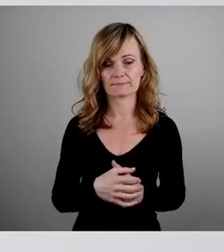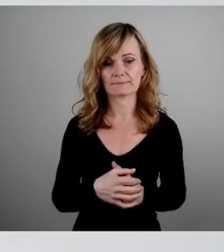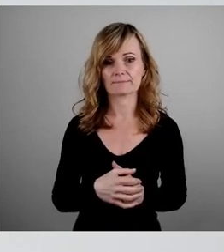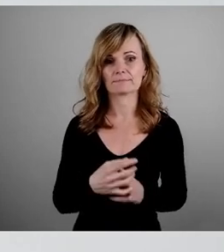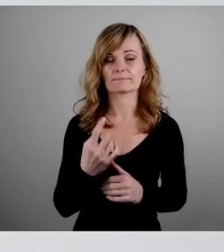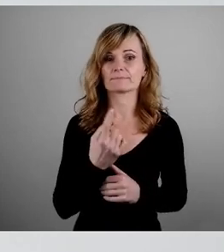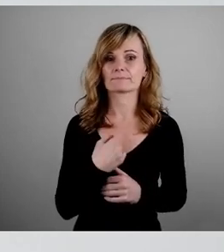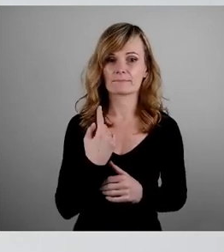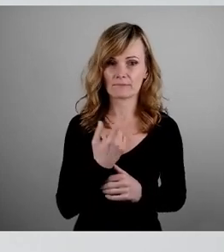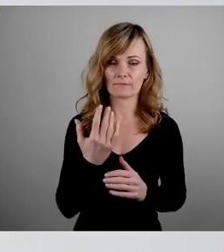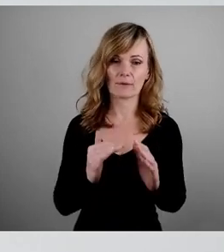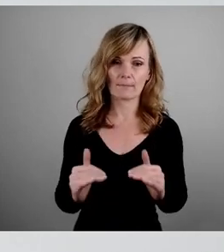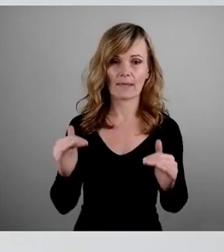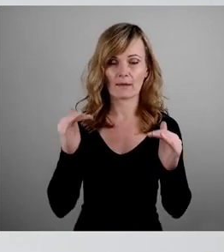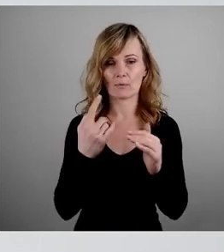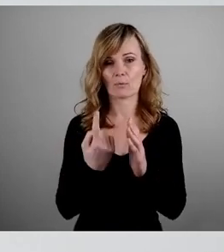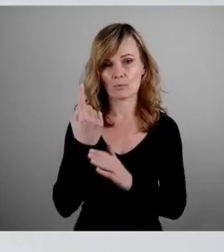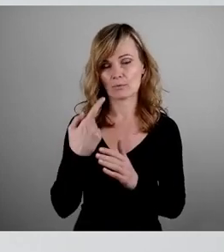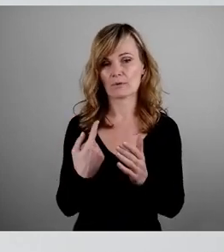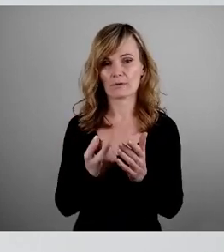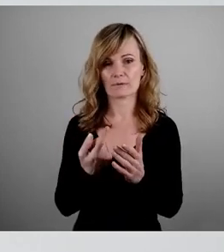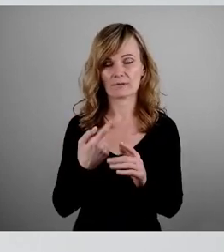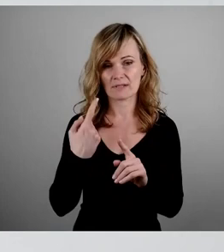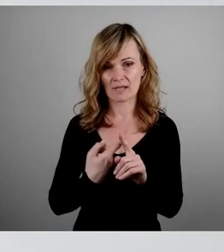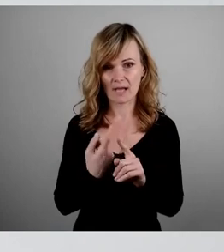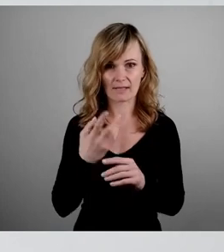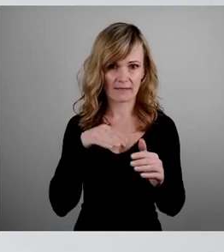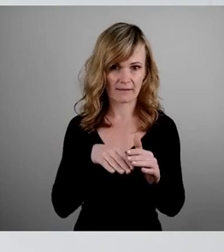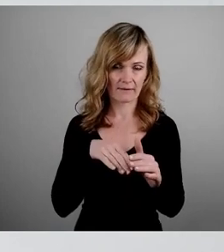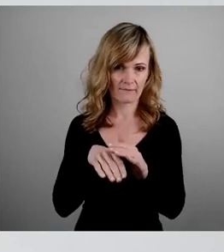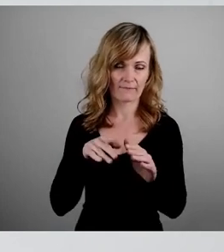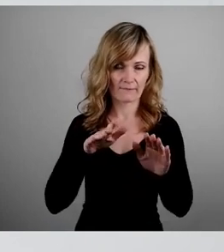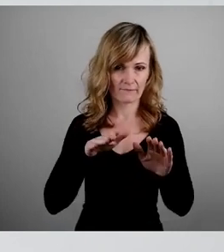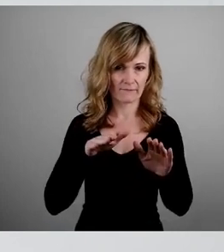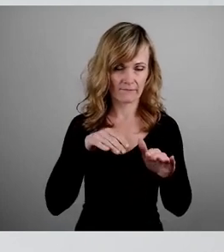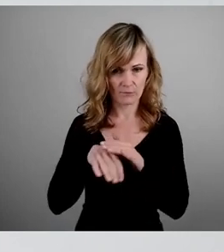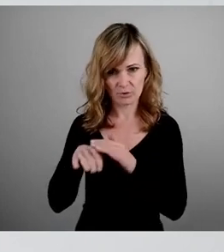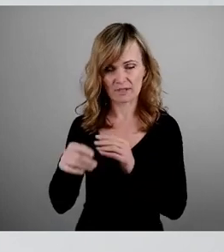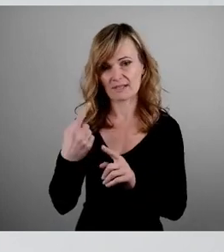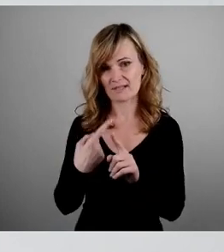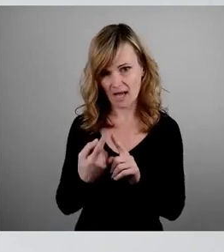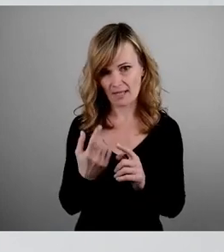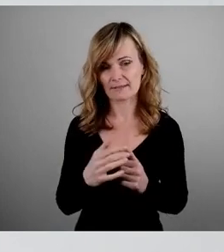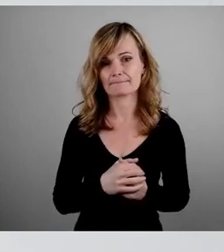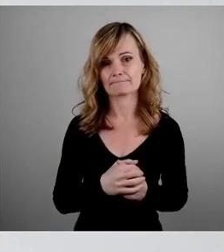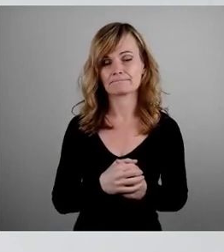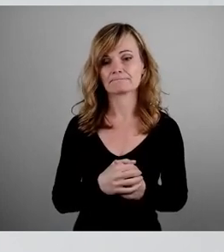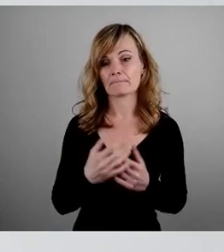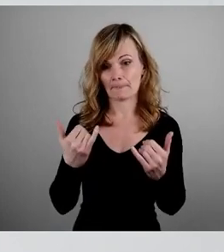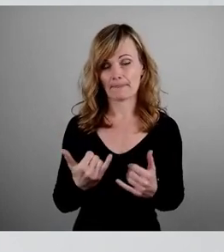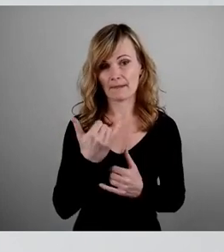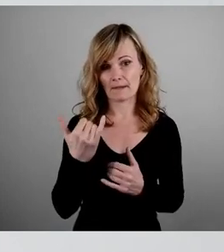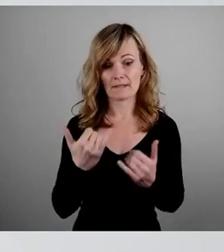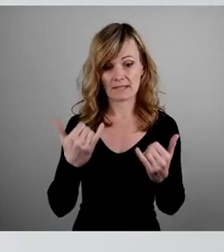höhere Geflüchtetenzahlen unterjährig letztes Jahr. Wir planen auch dieses Jahr mit einer